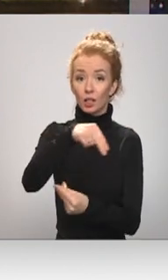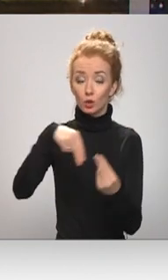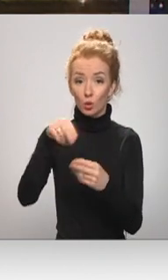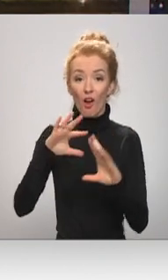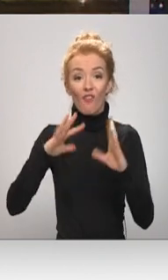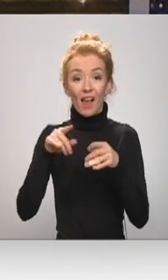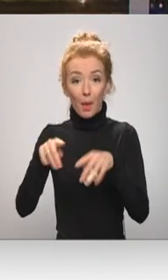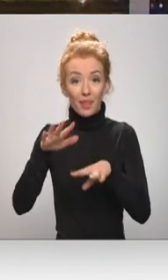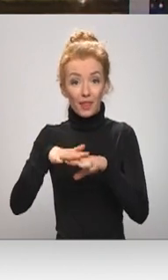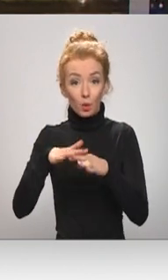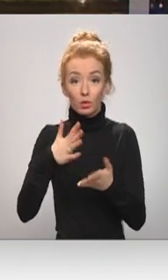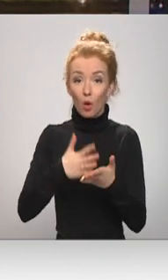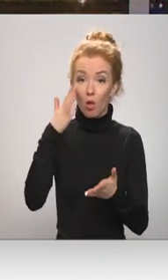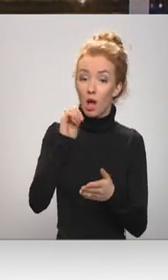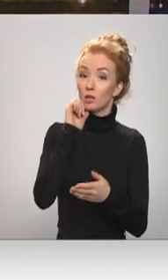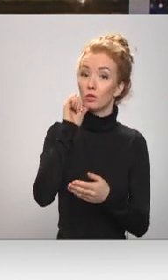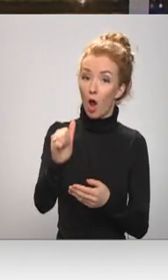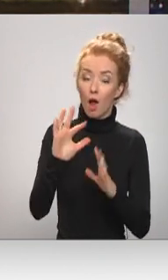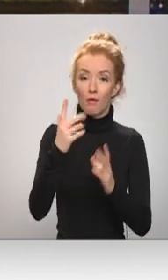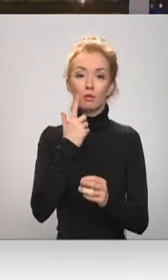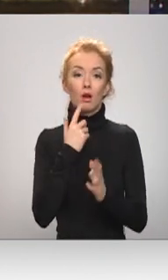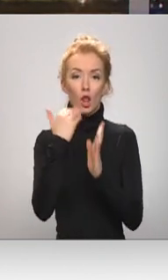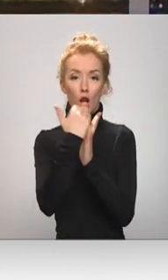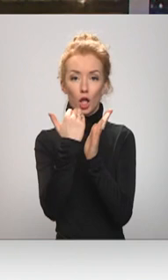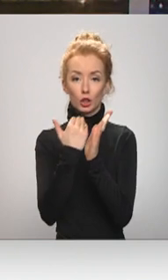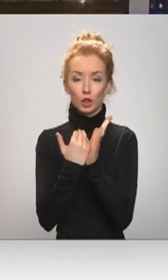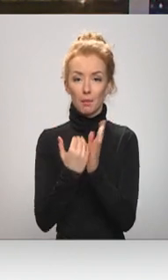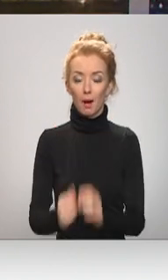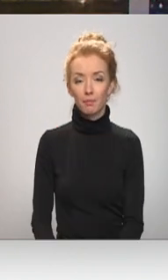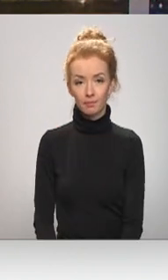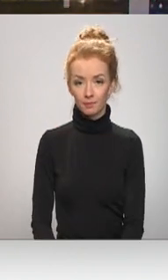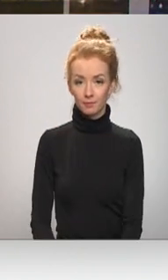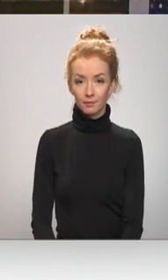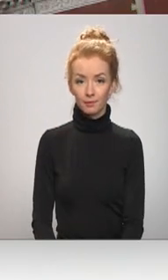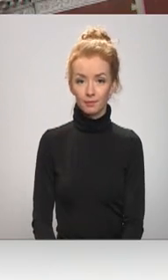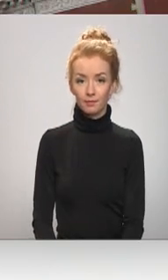vai tirdziņiem būtu jānotiek zaļajā vai sarkanajā režīmā. Plašāk stāsta. Dāvids Freidenfelts.